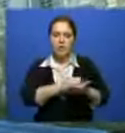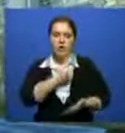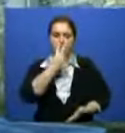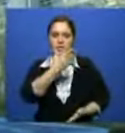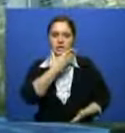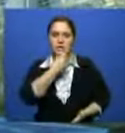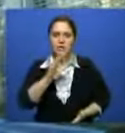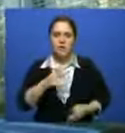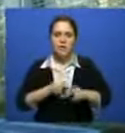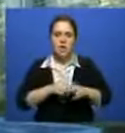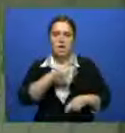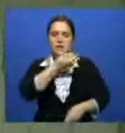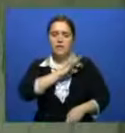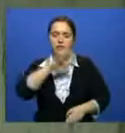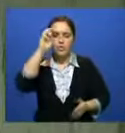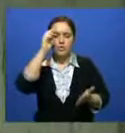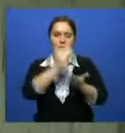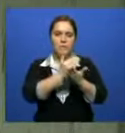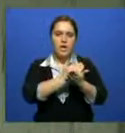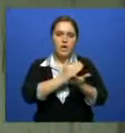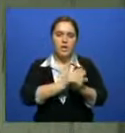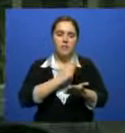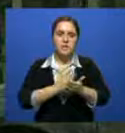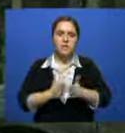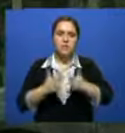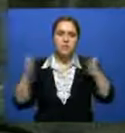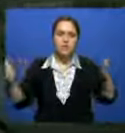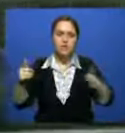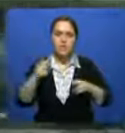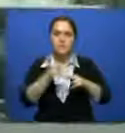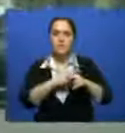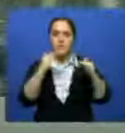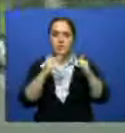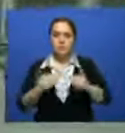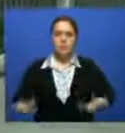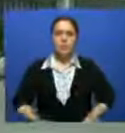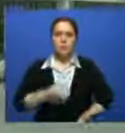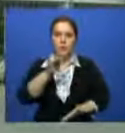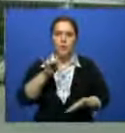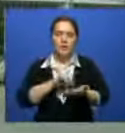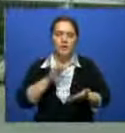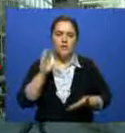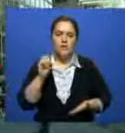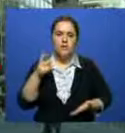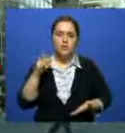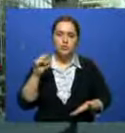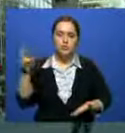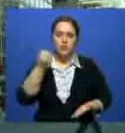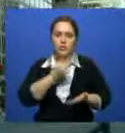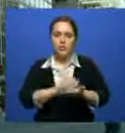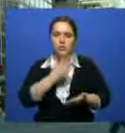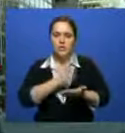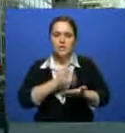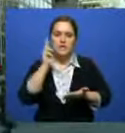говорит о неэффективных госпрограммах. Больше всего американских бездомных проживает в Вашингтоне. В городе очень дорогое жилье и острая